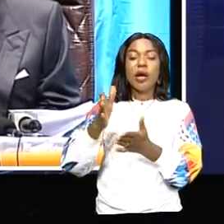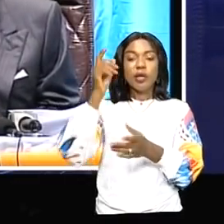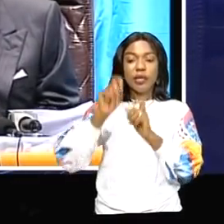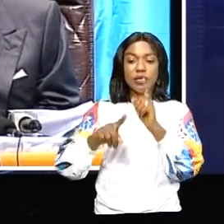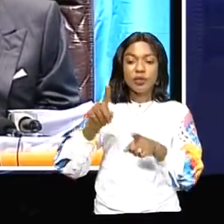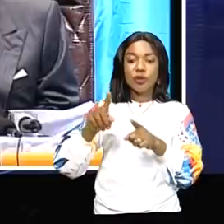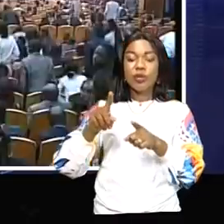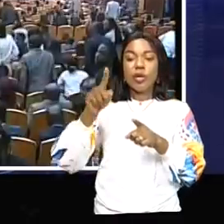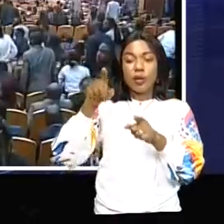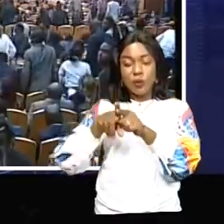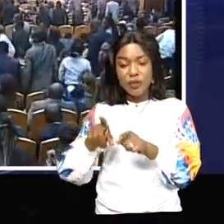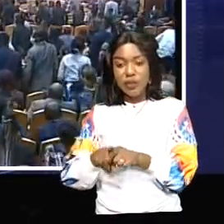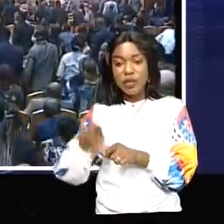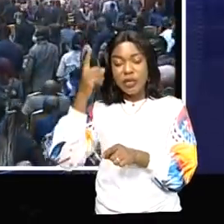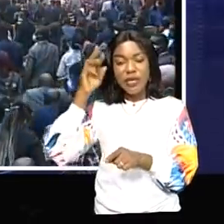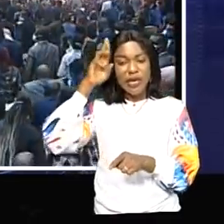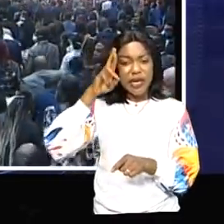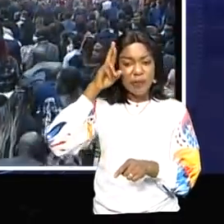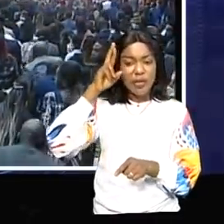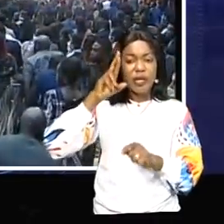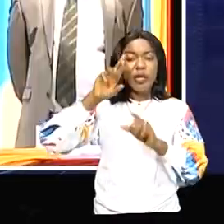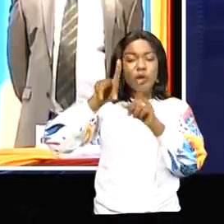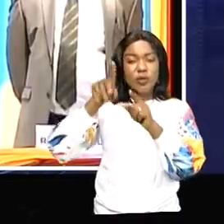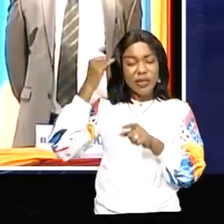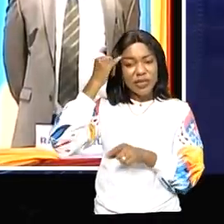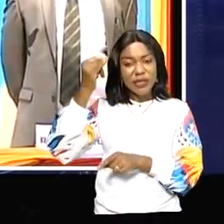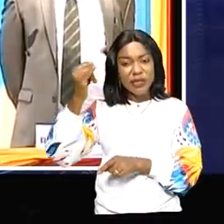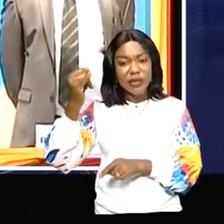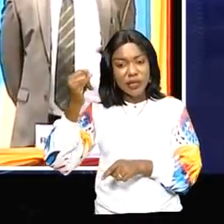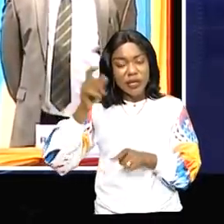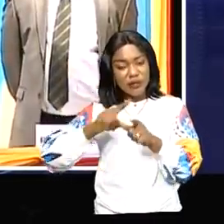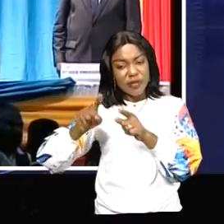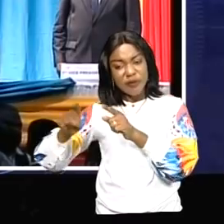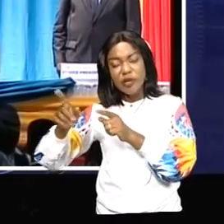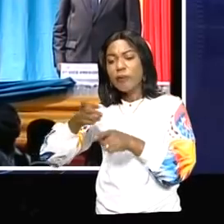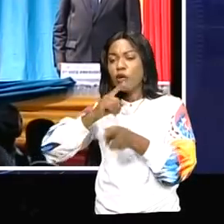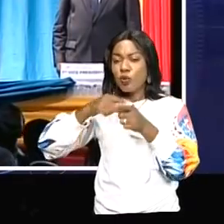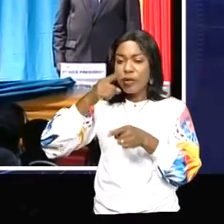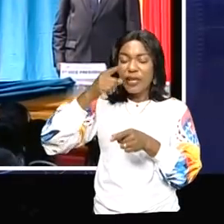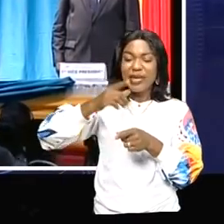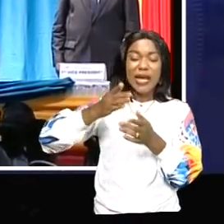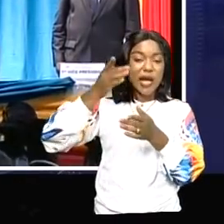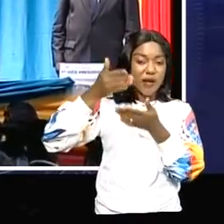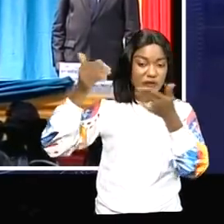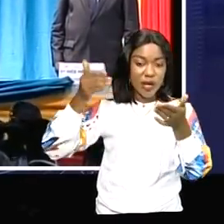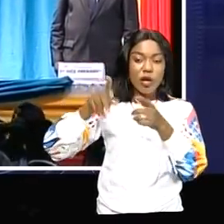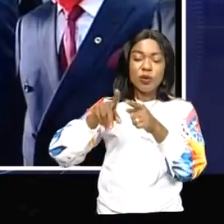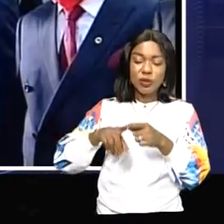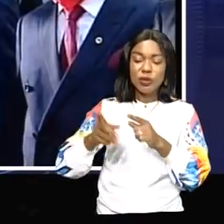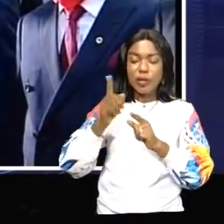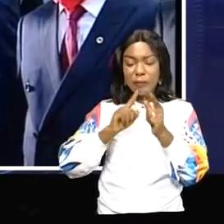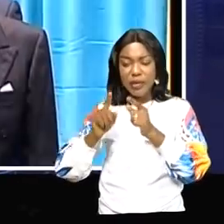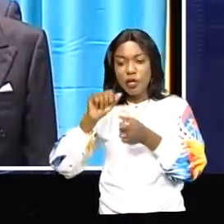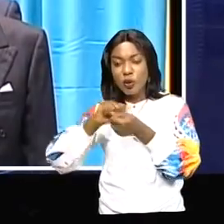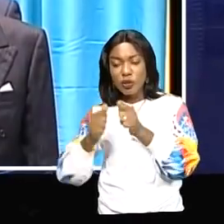président Jean-Pierre Kiwakana qui a rappelé les avis déjà émis sur différentes matières et se propose de se consacrer à d'autres problématiques